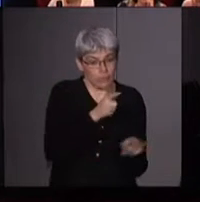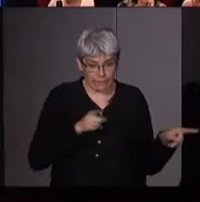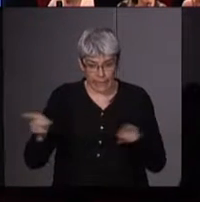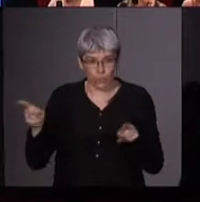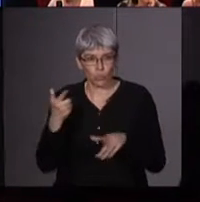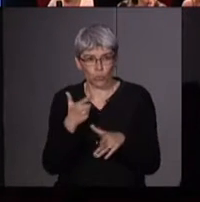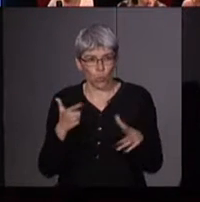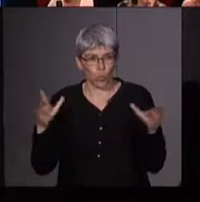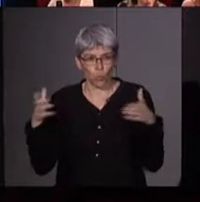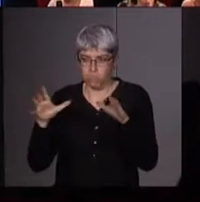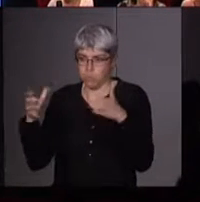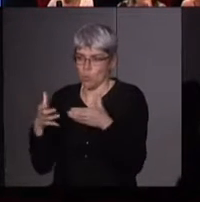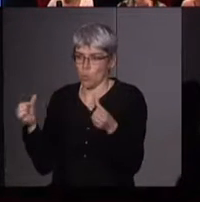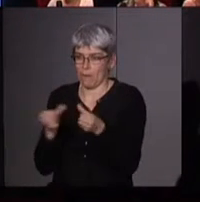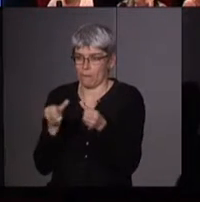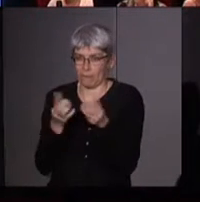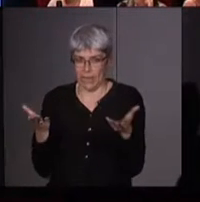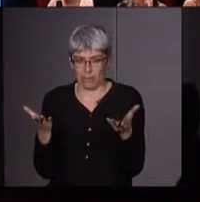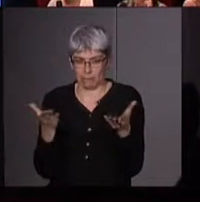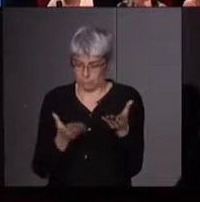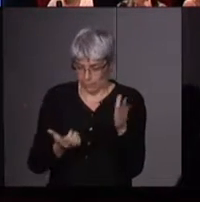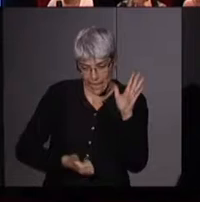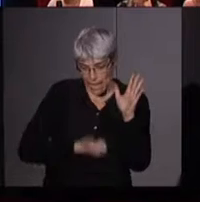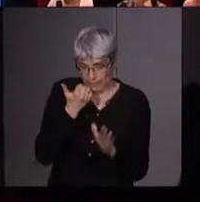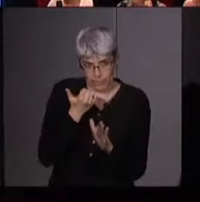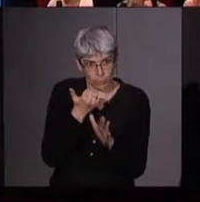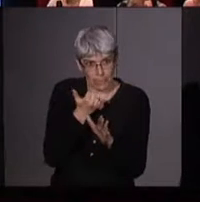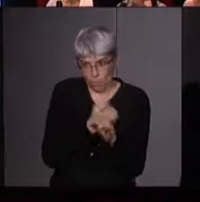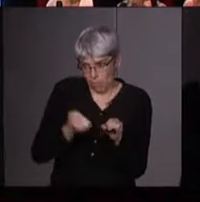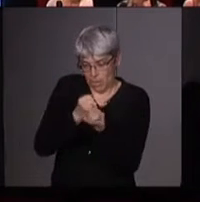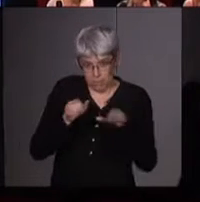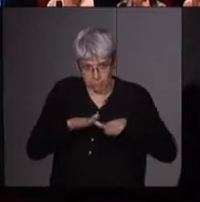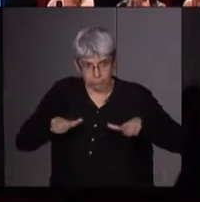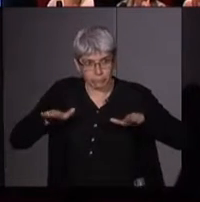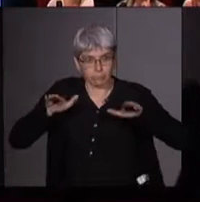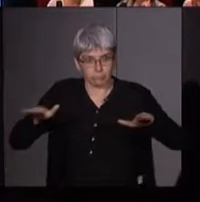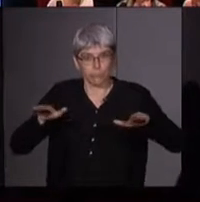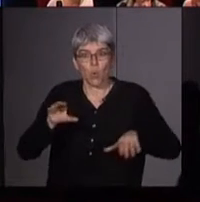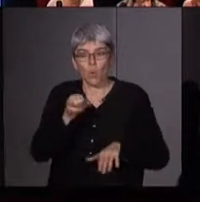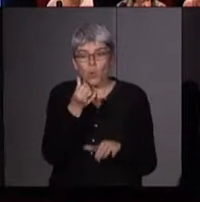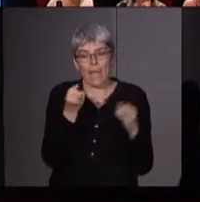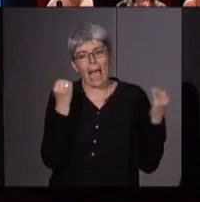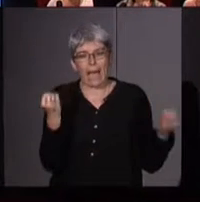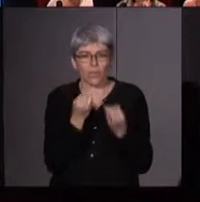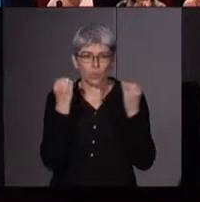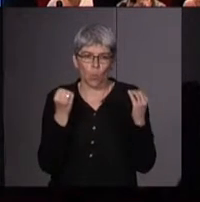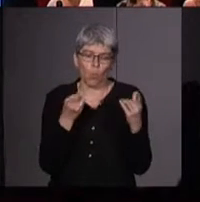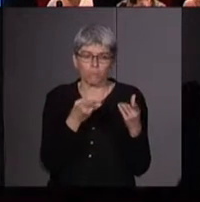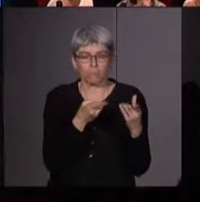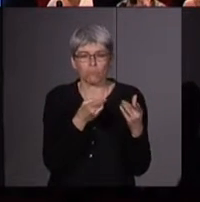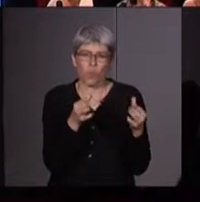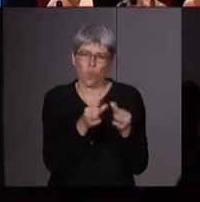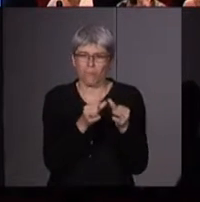deux groupes se sont créés indépendamment l'un de l'autre. Une action a plutôt réagi